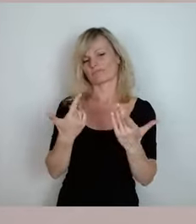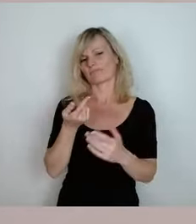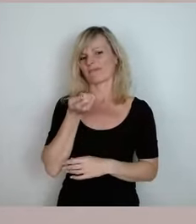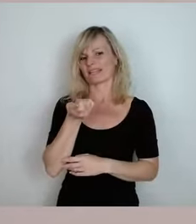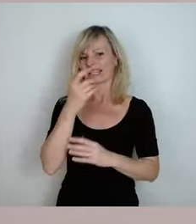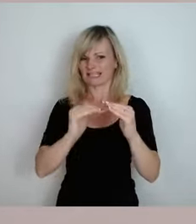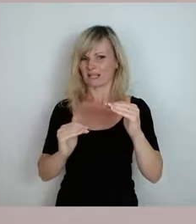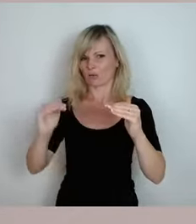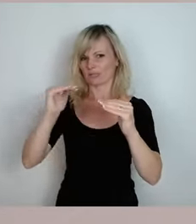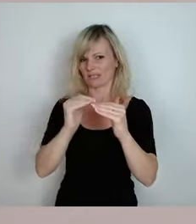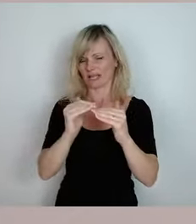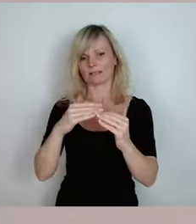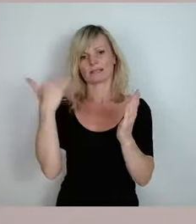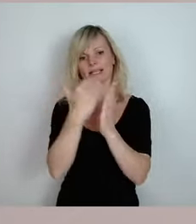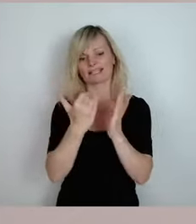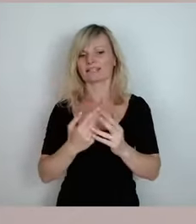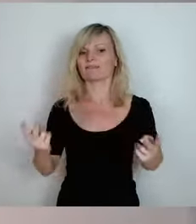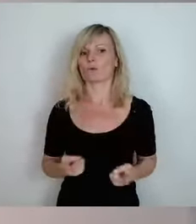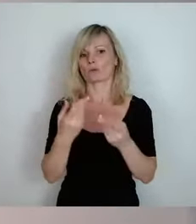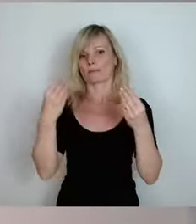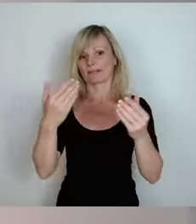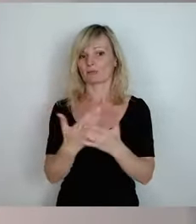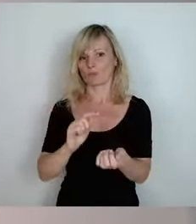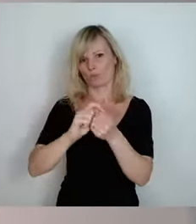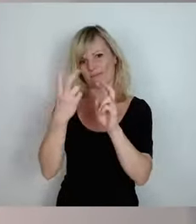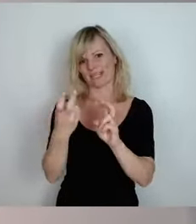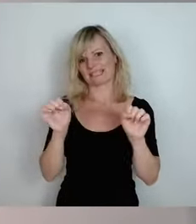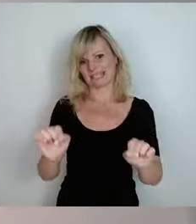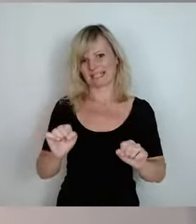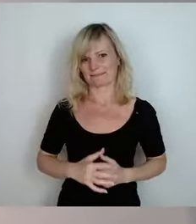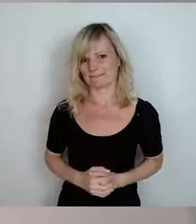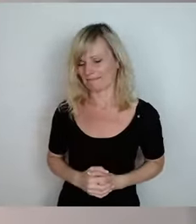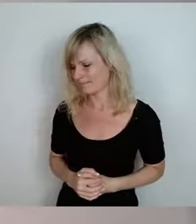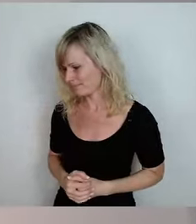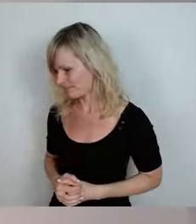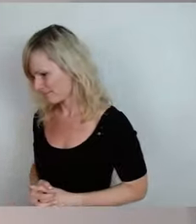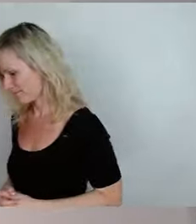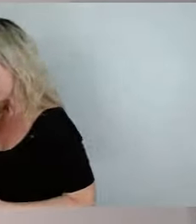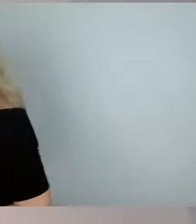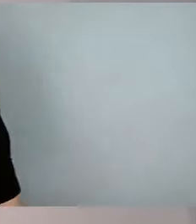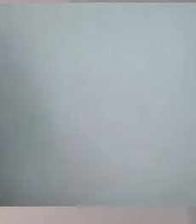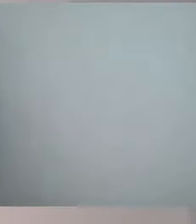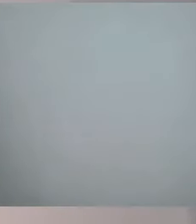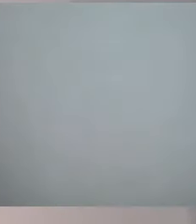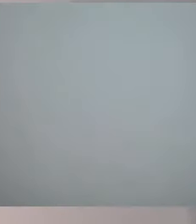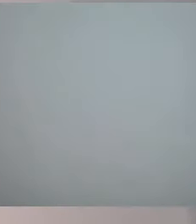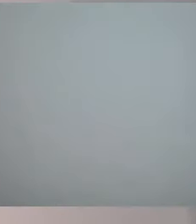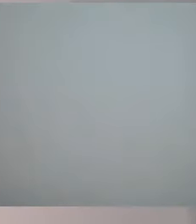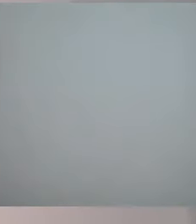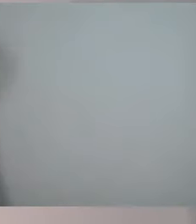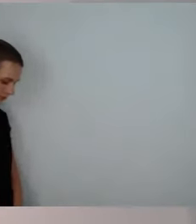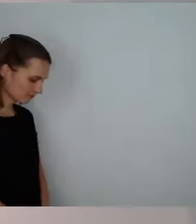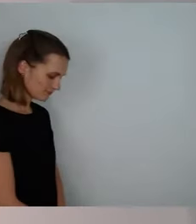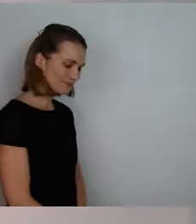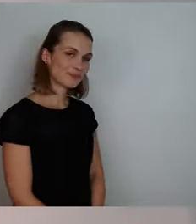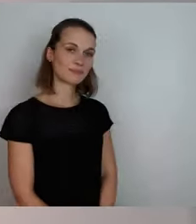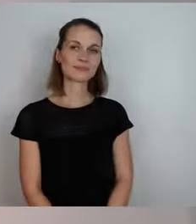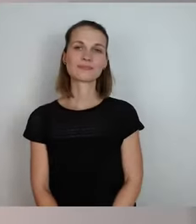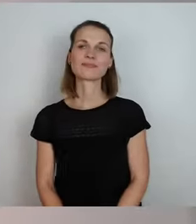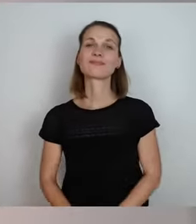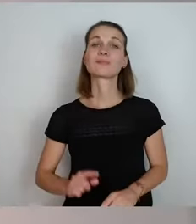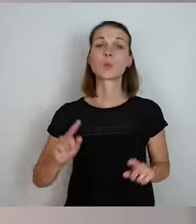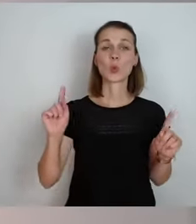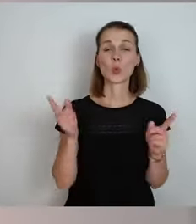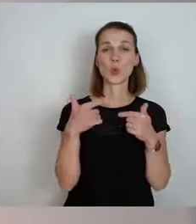aufzusetzen, dass die Dinge möglich sind. Nur ganz kurz zum Thema Schülerticket, das Ticket ist das eine,